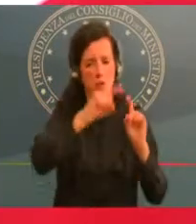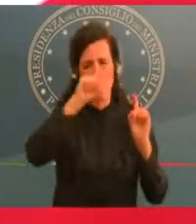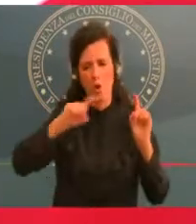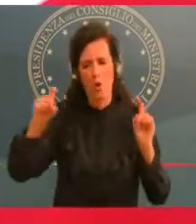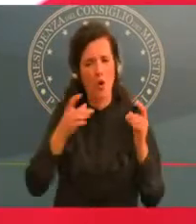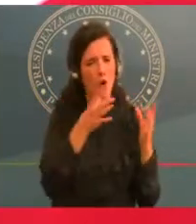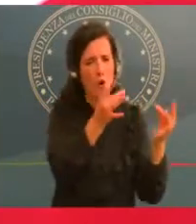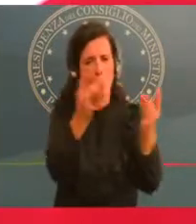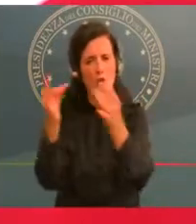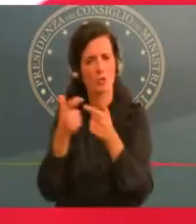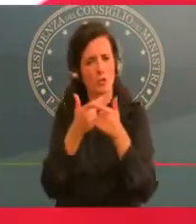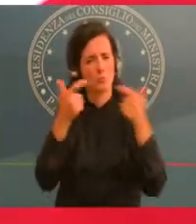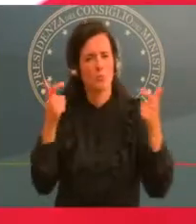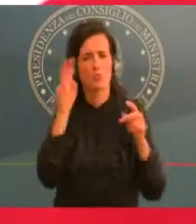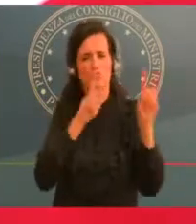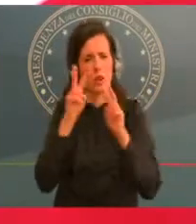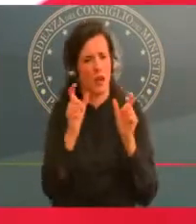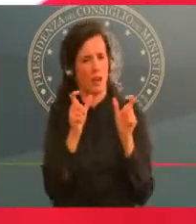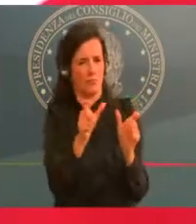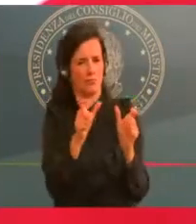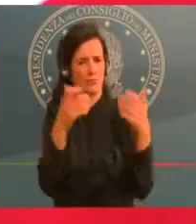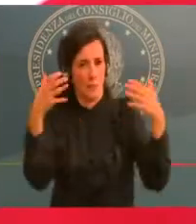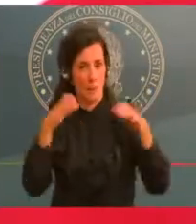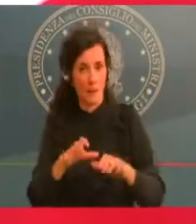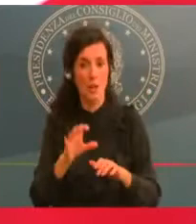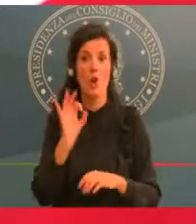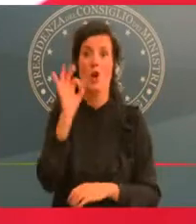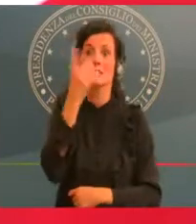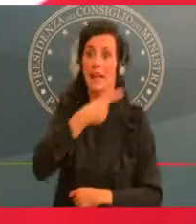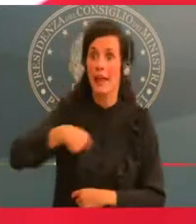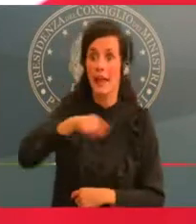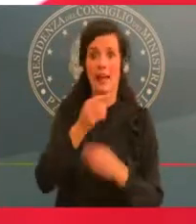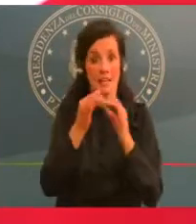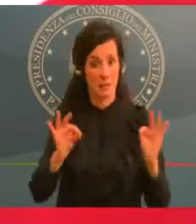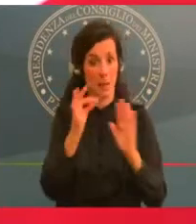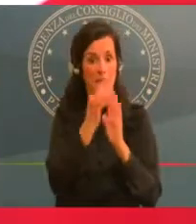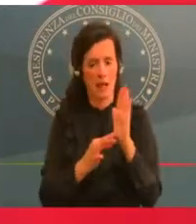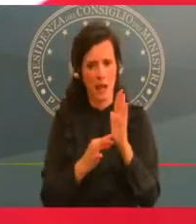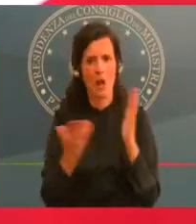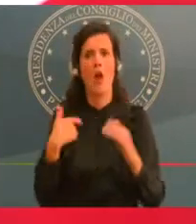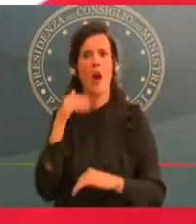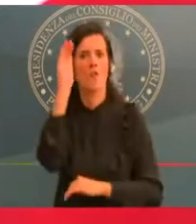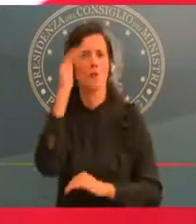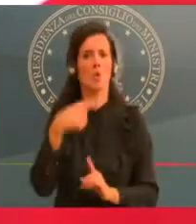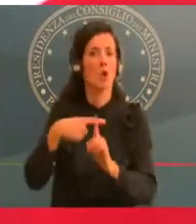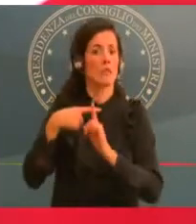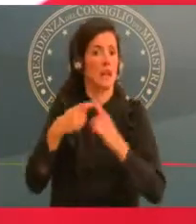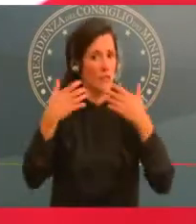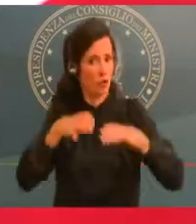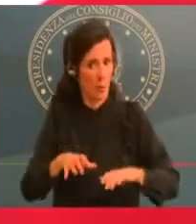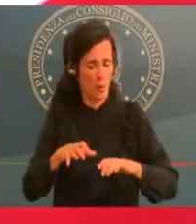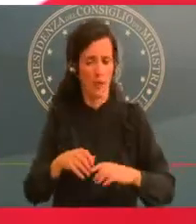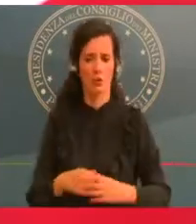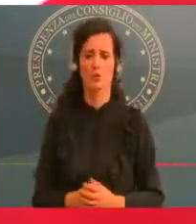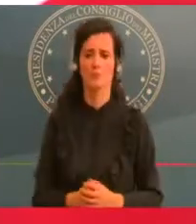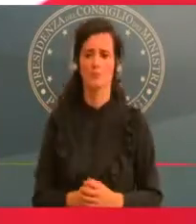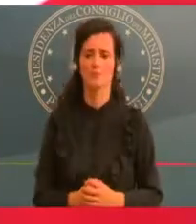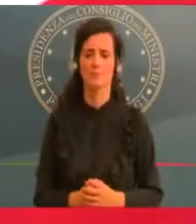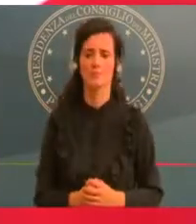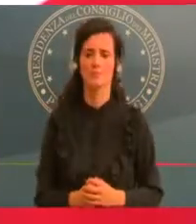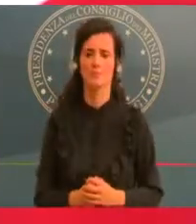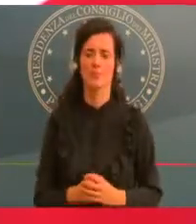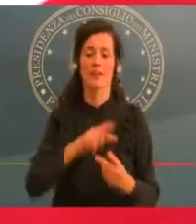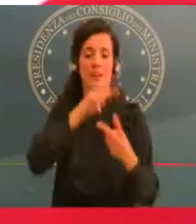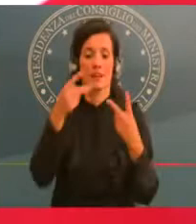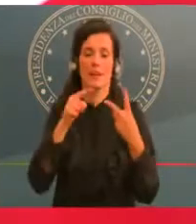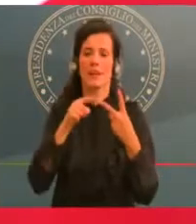Poi, per quanto riguarda i ristori, adesso, in questo momento, non le anticipo una cifra, perché è chiaro che alla